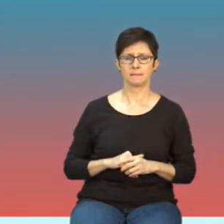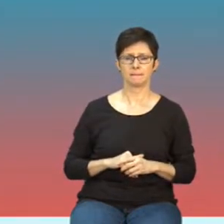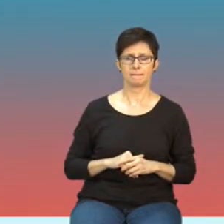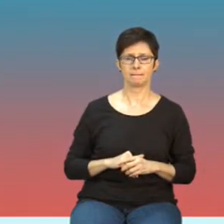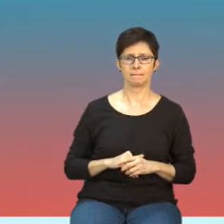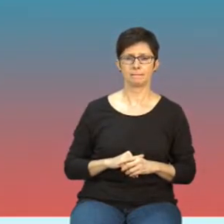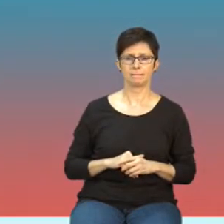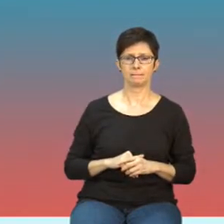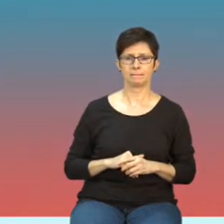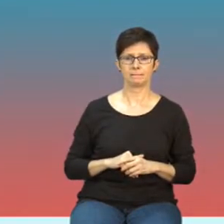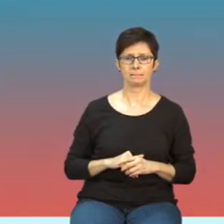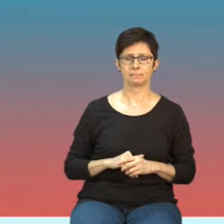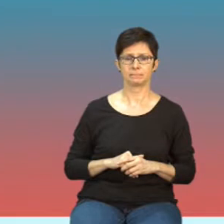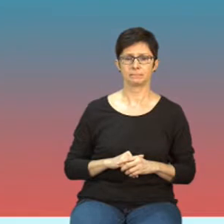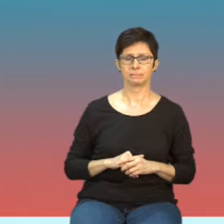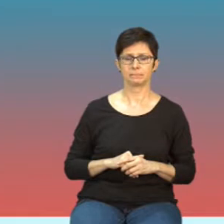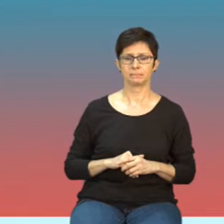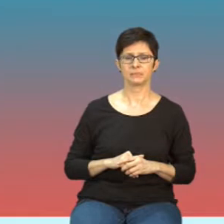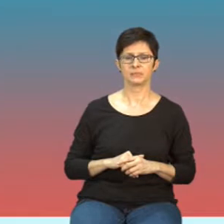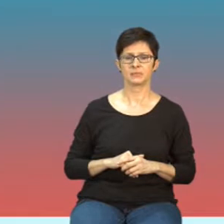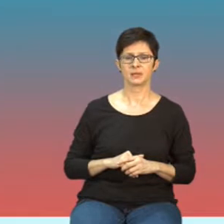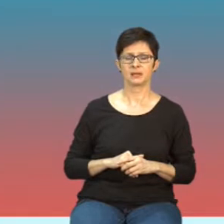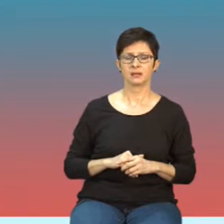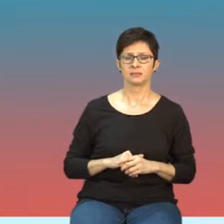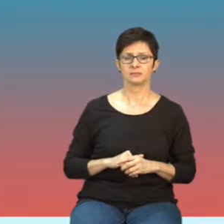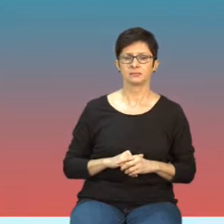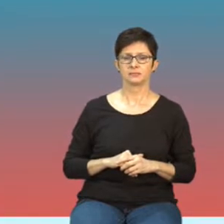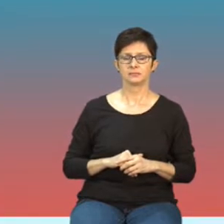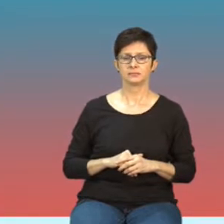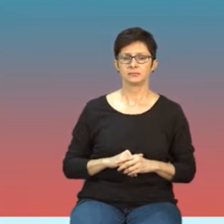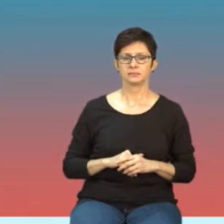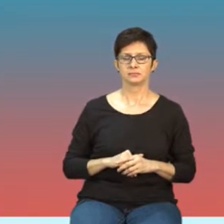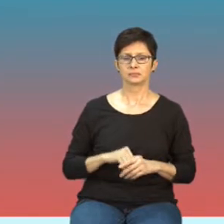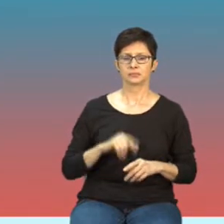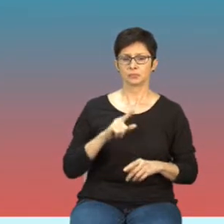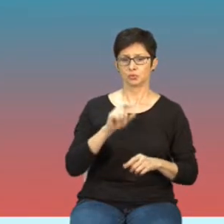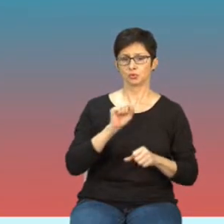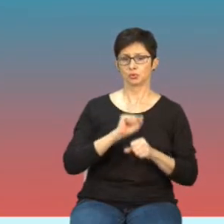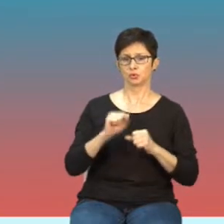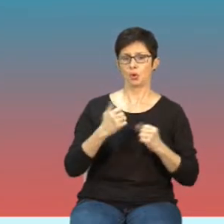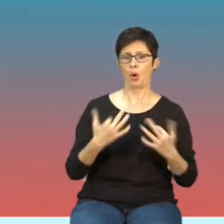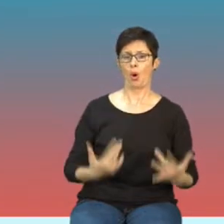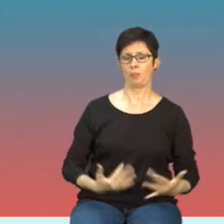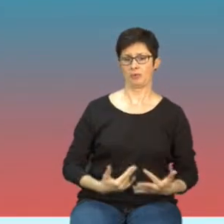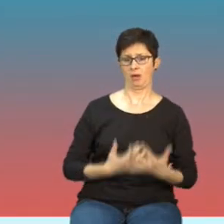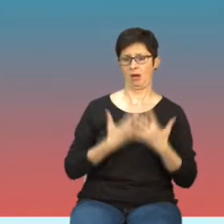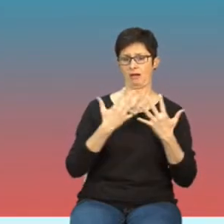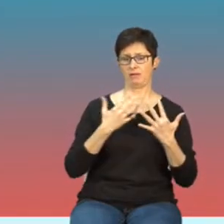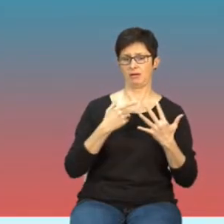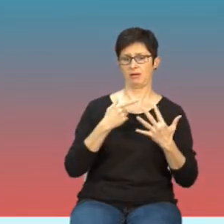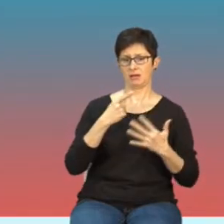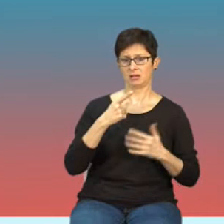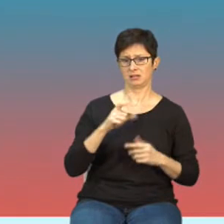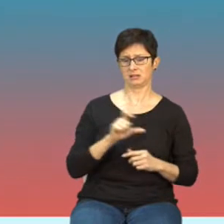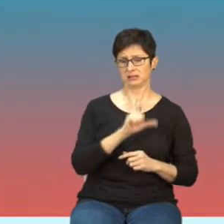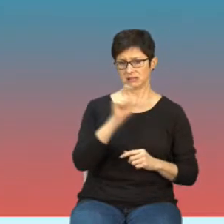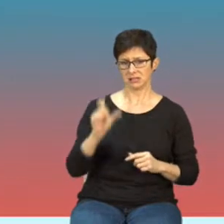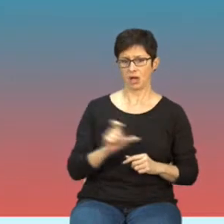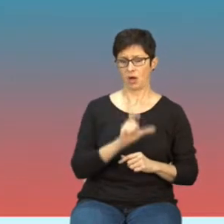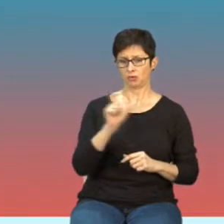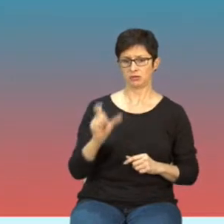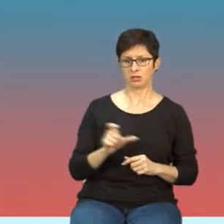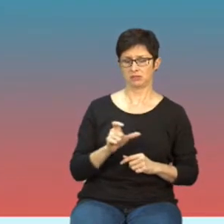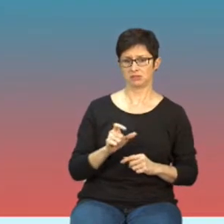Także, jak widzicie Państwo, są to takie objawy, które ciągle do tej pory, można powiedzieć,